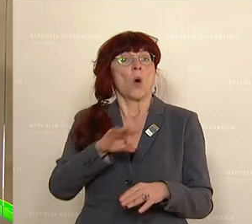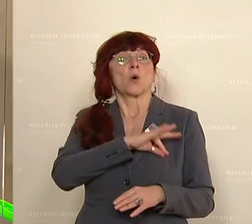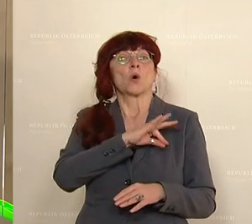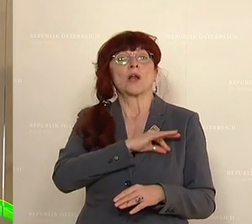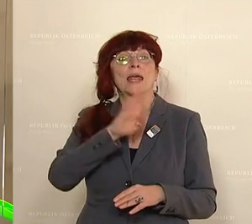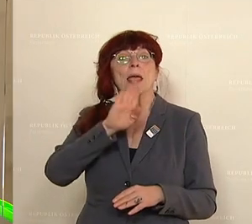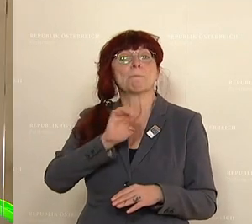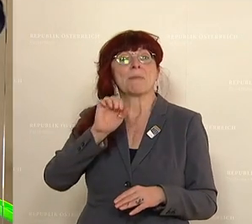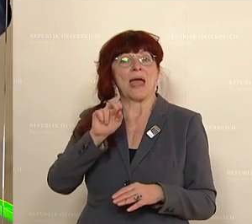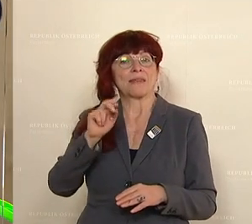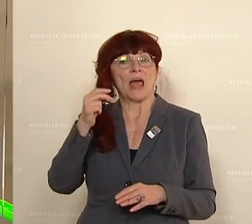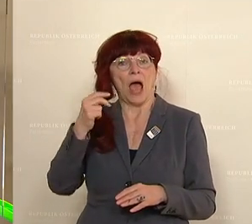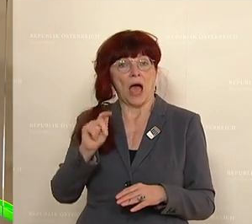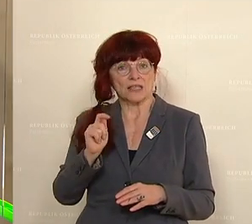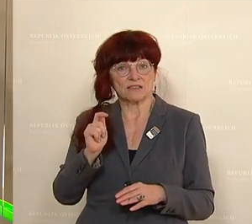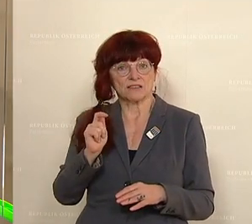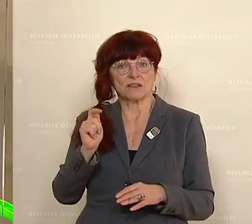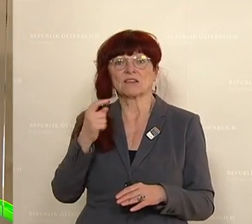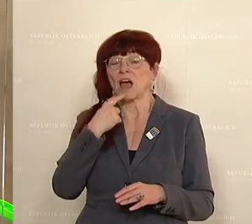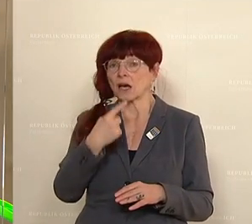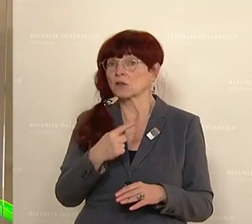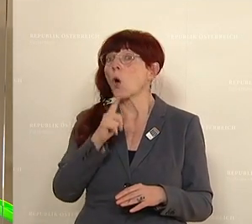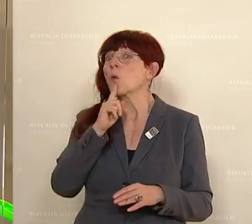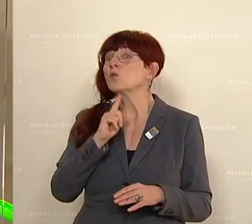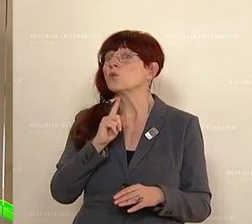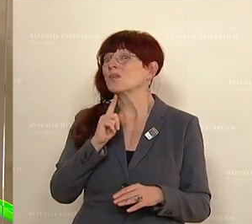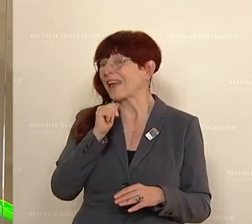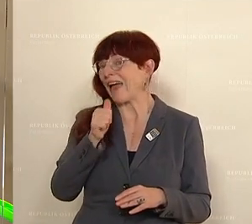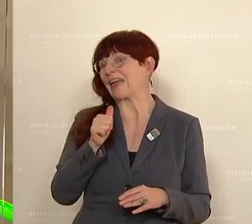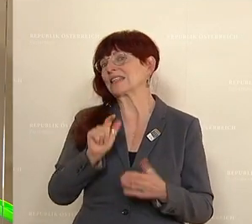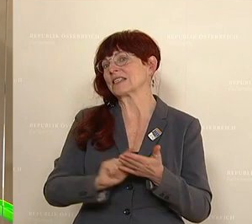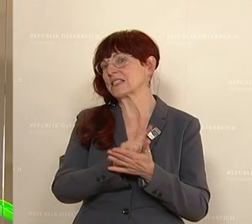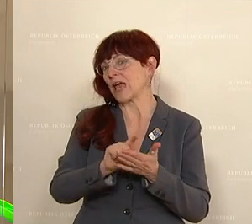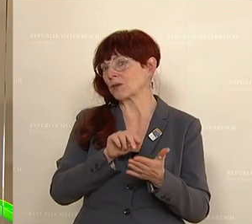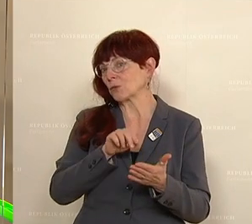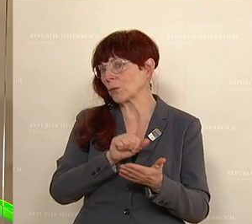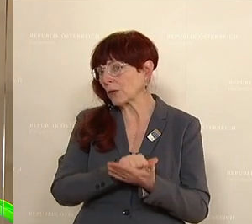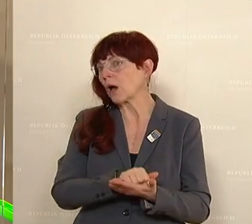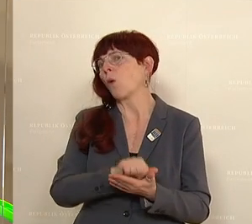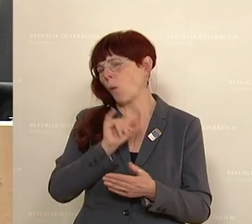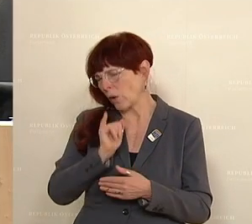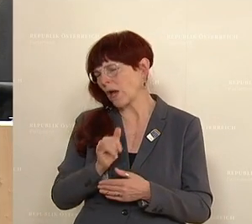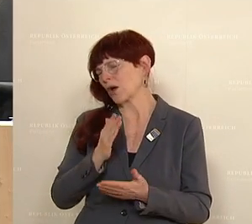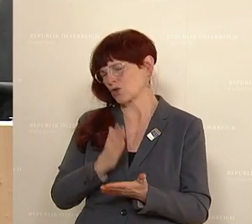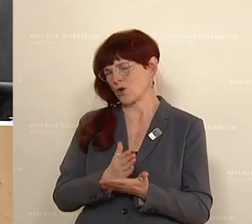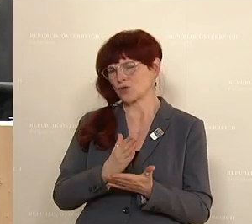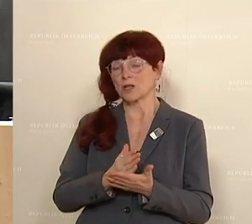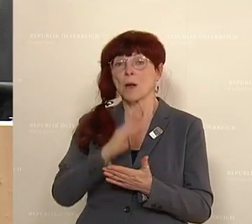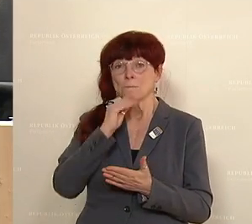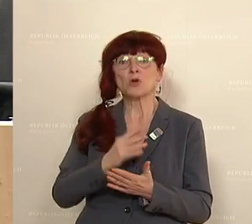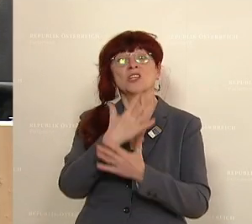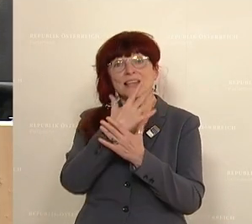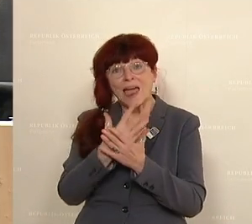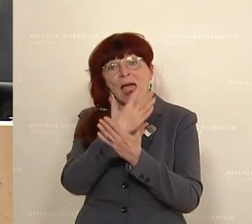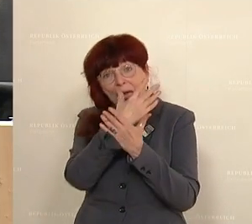das natürlich nur etwas eingeschränkt. Wir haben schon einen Zeitdruck, denn wir wollen dieses System im Herbst starten.